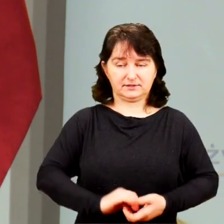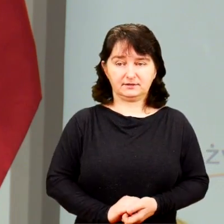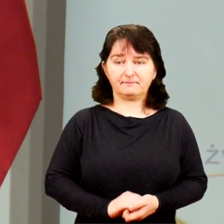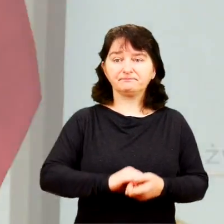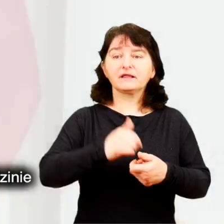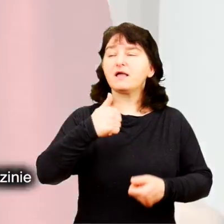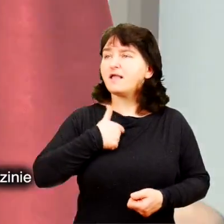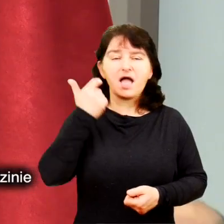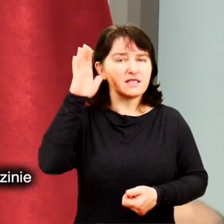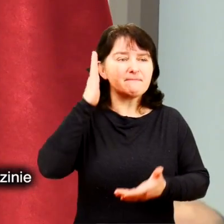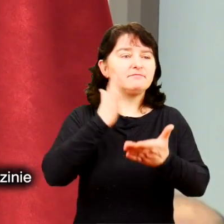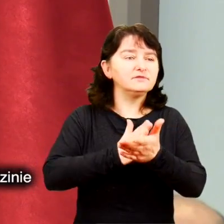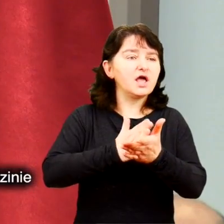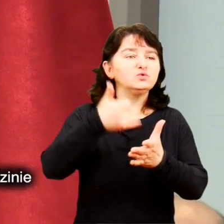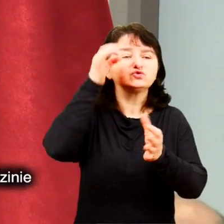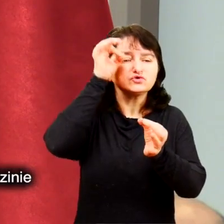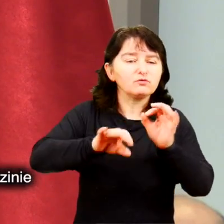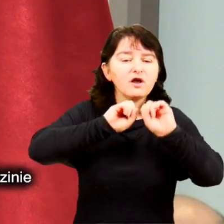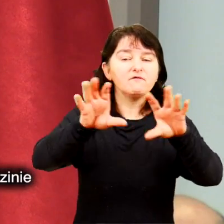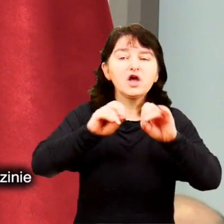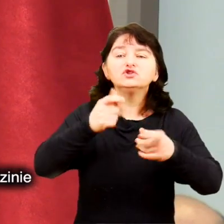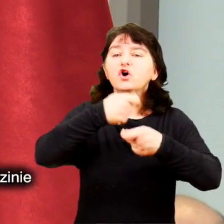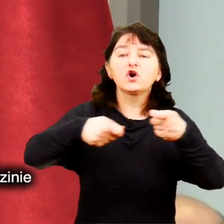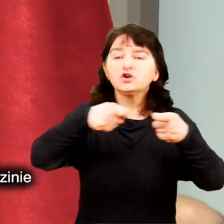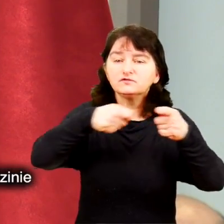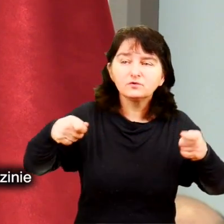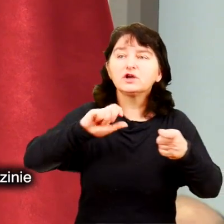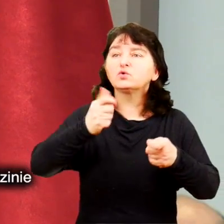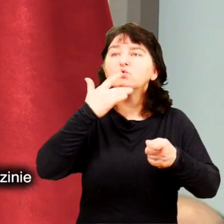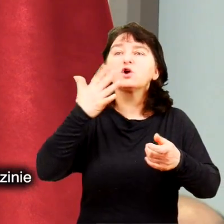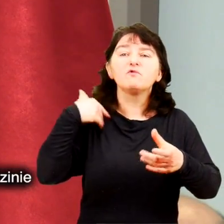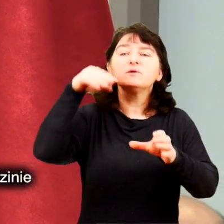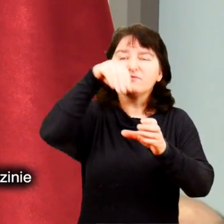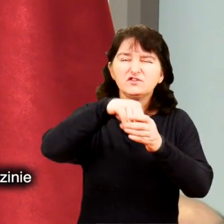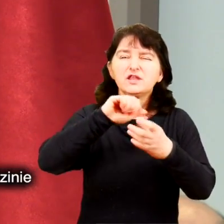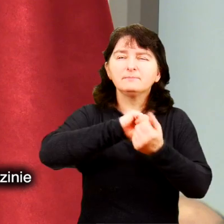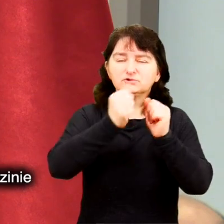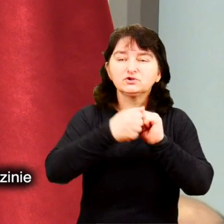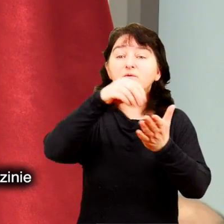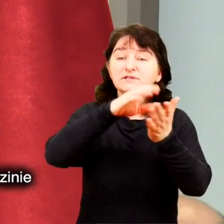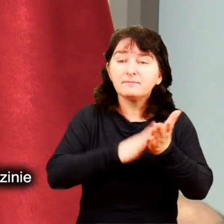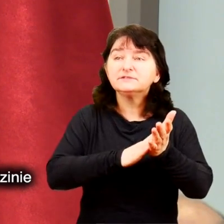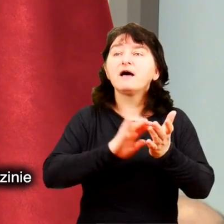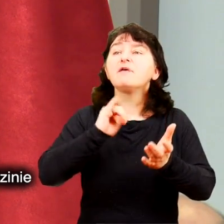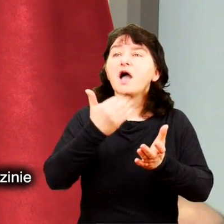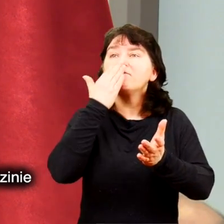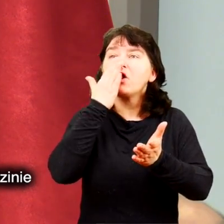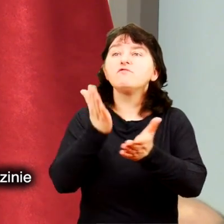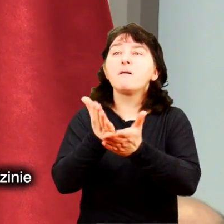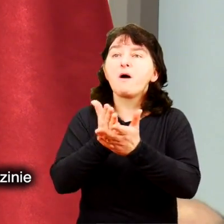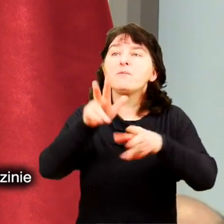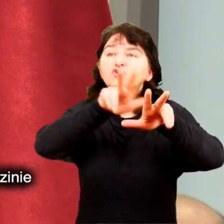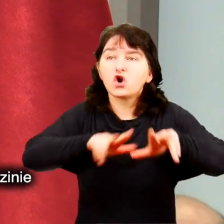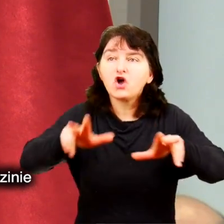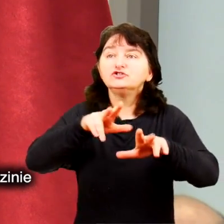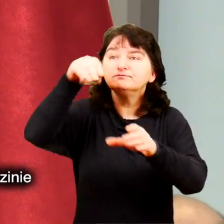były omawiane. Ja nie będę już chodziła w szczegółowe też rozwiązania, o których mówimy, które są zawarte i które mówią